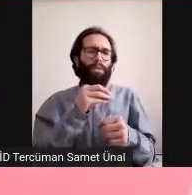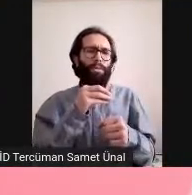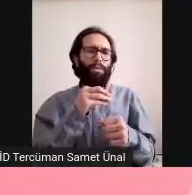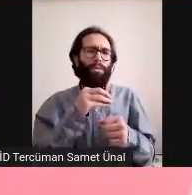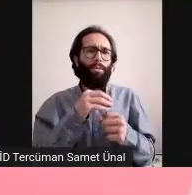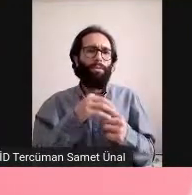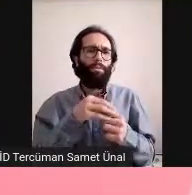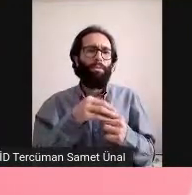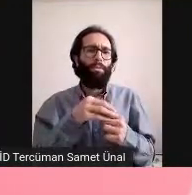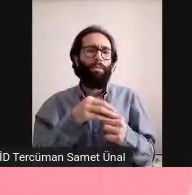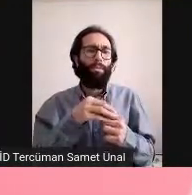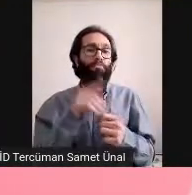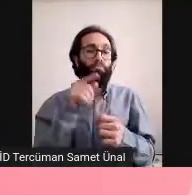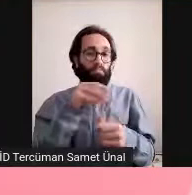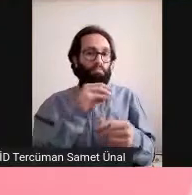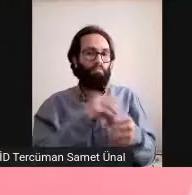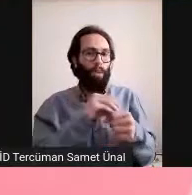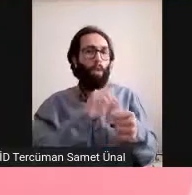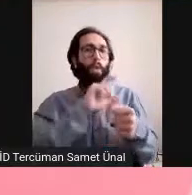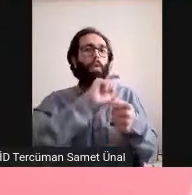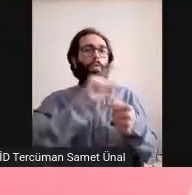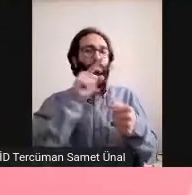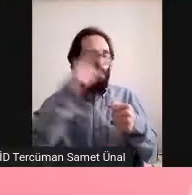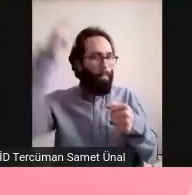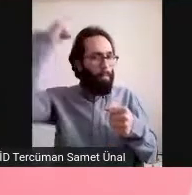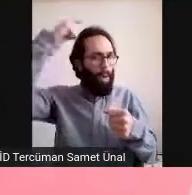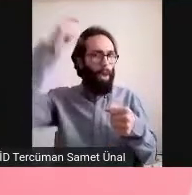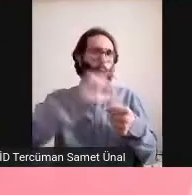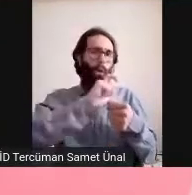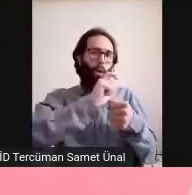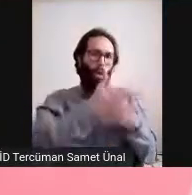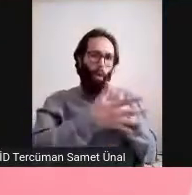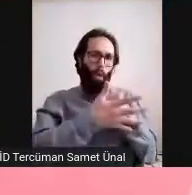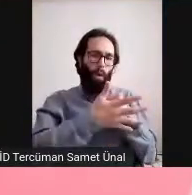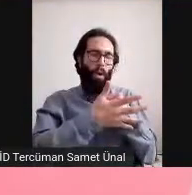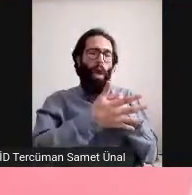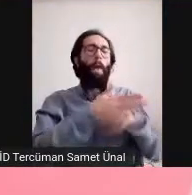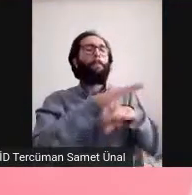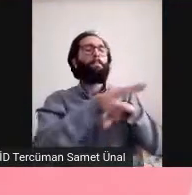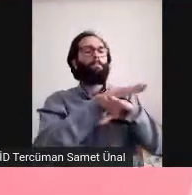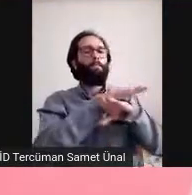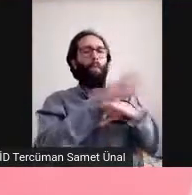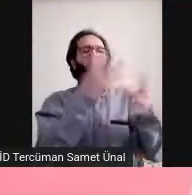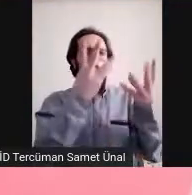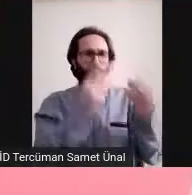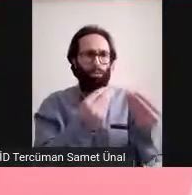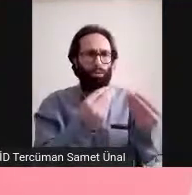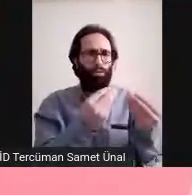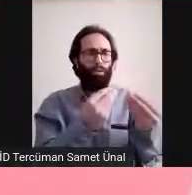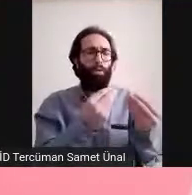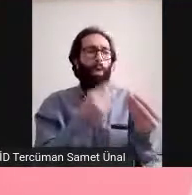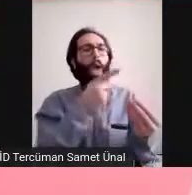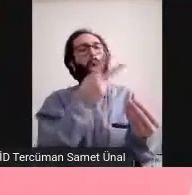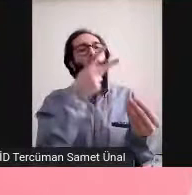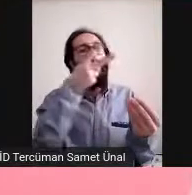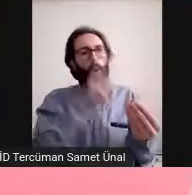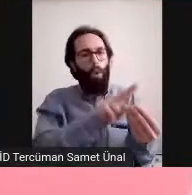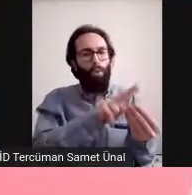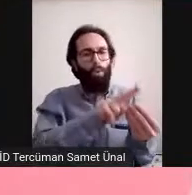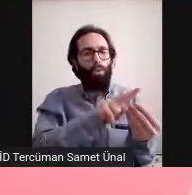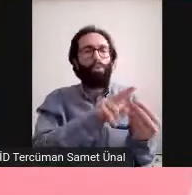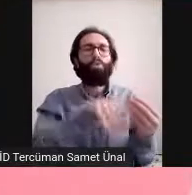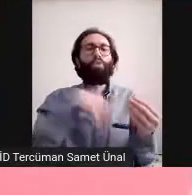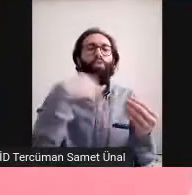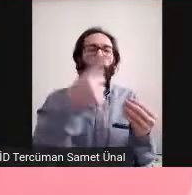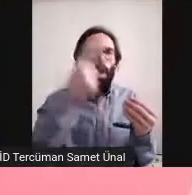Korona geçirmiş ve vefat etmiş 19 tane hastadan beyinlerini alıp kesitler almışlar beyinden.